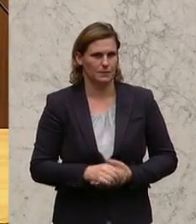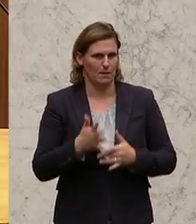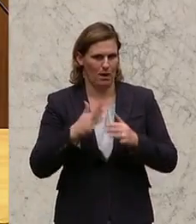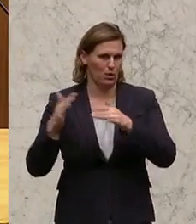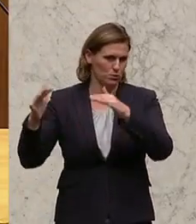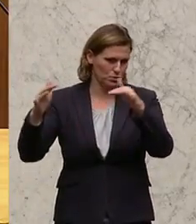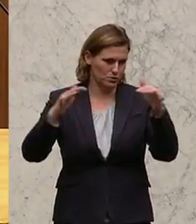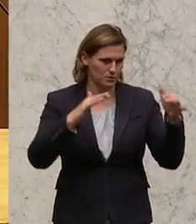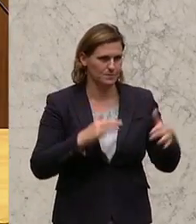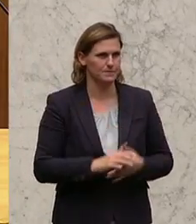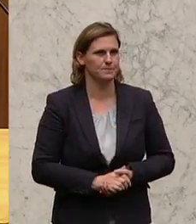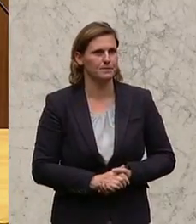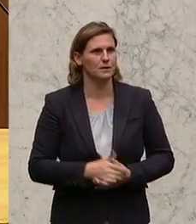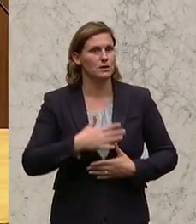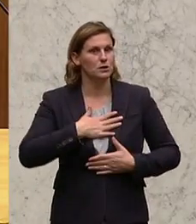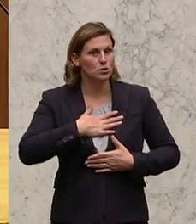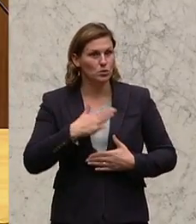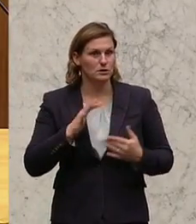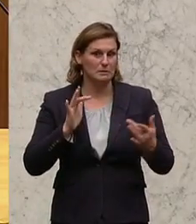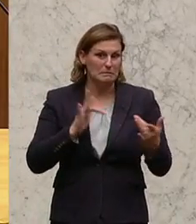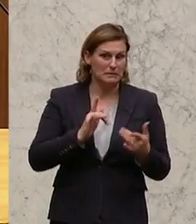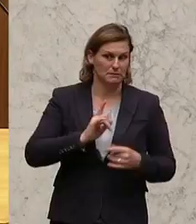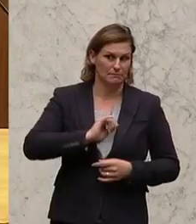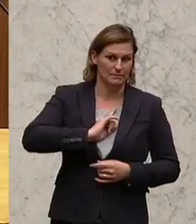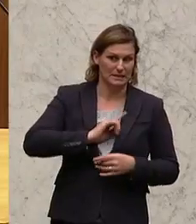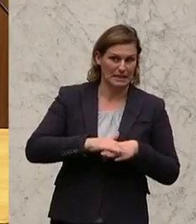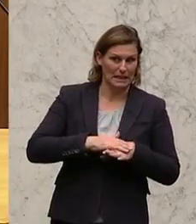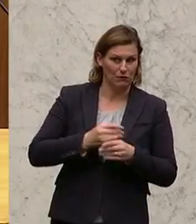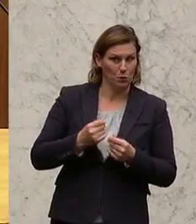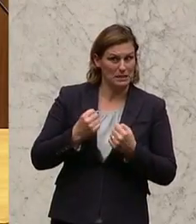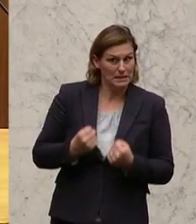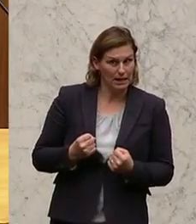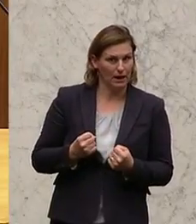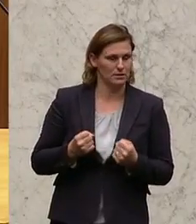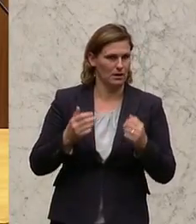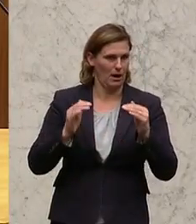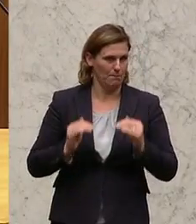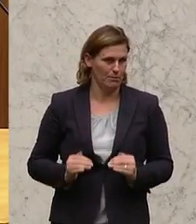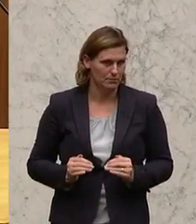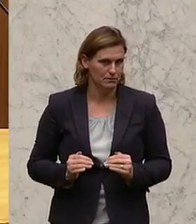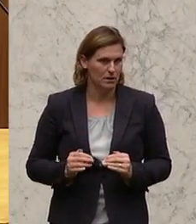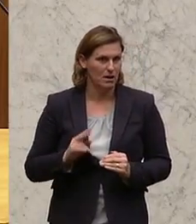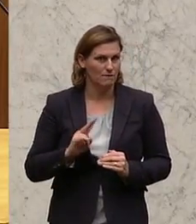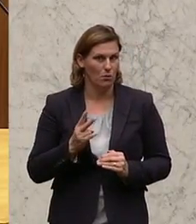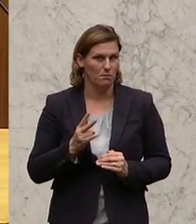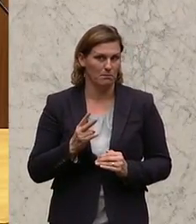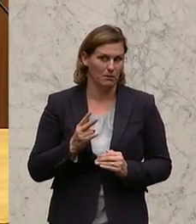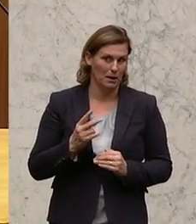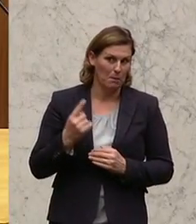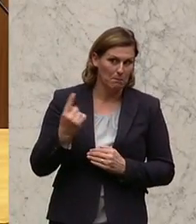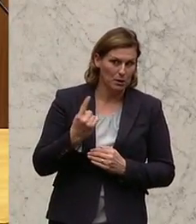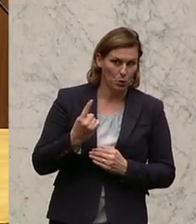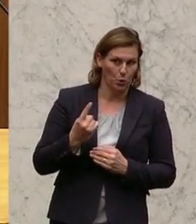Trotzdem steht dem gegenüber, dass das subjektive Sicherheitsgefühl sinkt, weil eine Bedrohung des unmittelbaren Lebensumfeldes